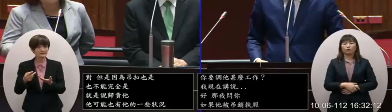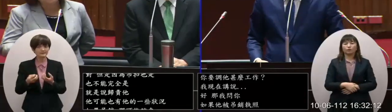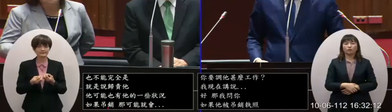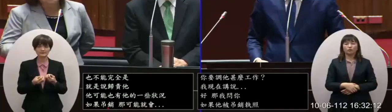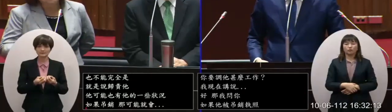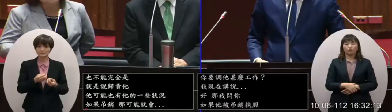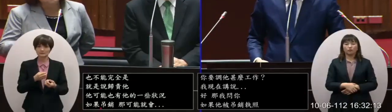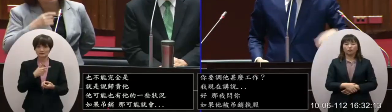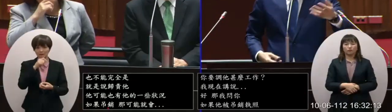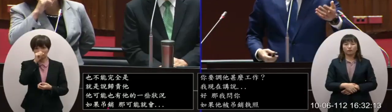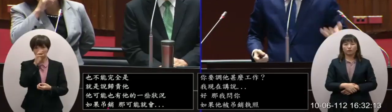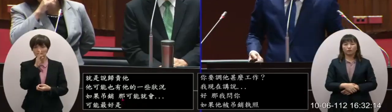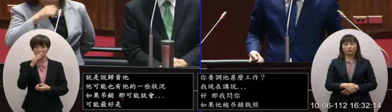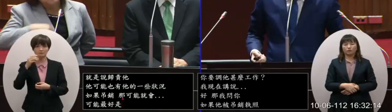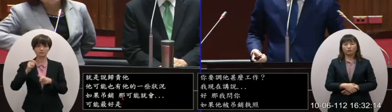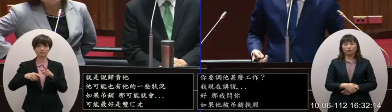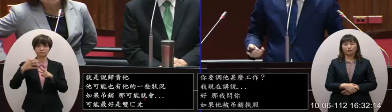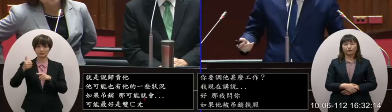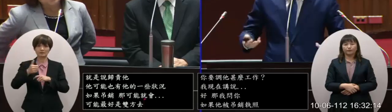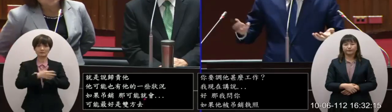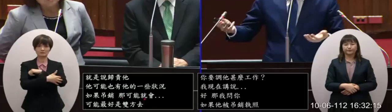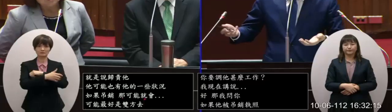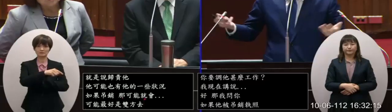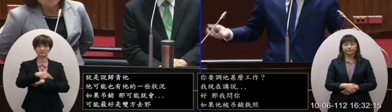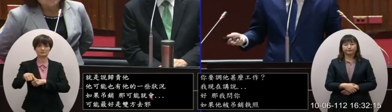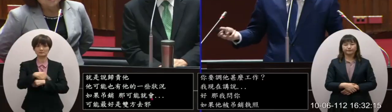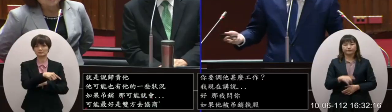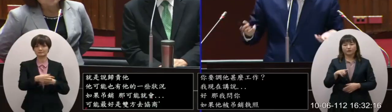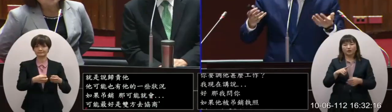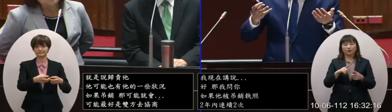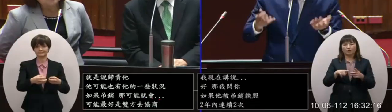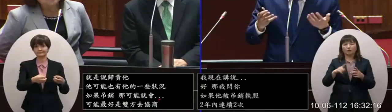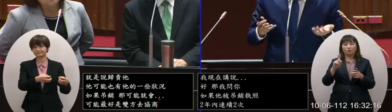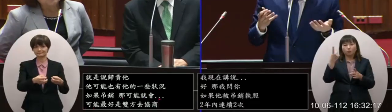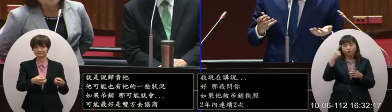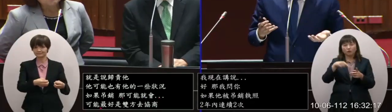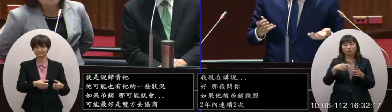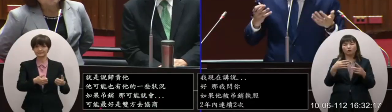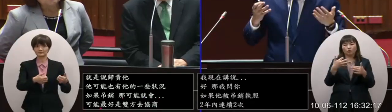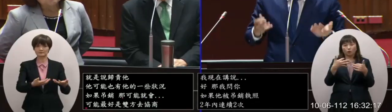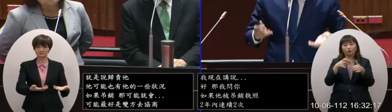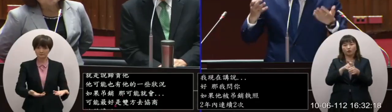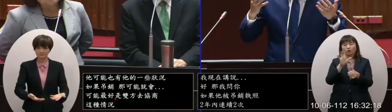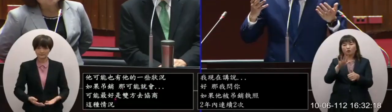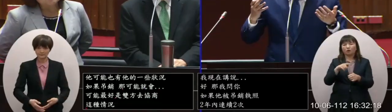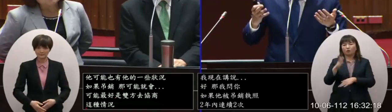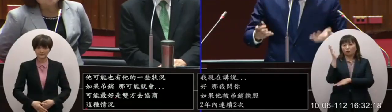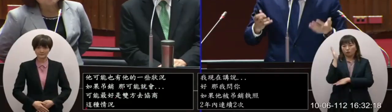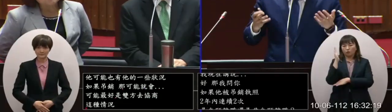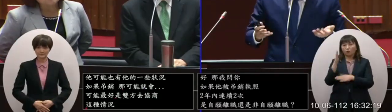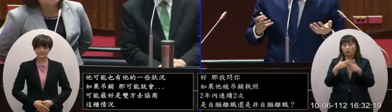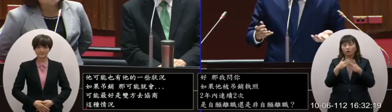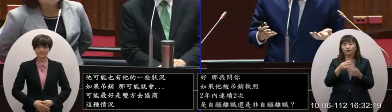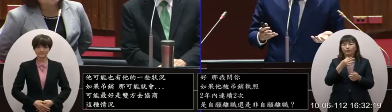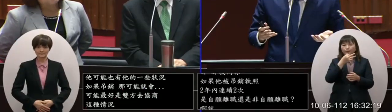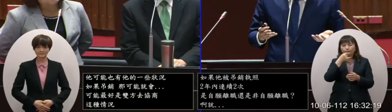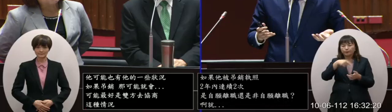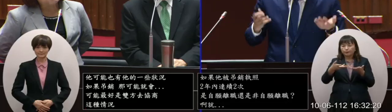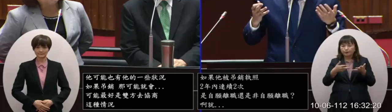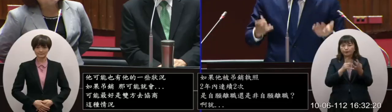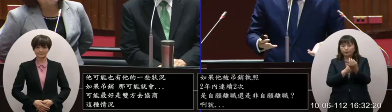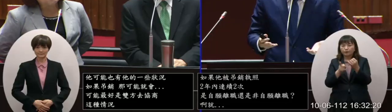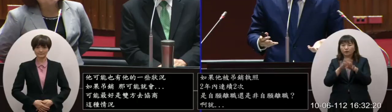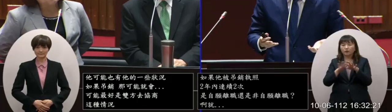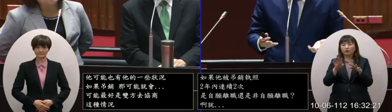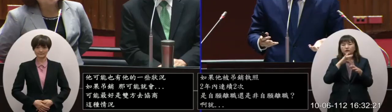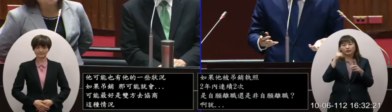最好是雙方去協商這種情況這個因素出現所以院長我現在講就是政府要顧慮到這些相關的問題